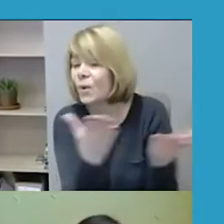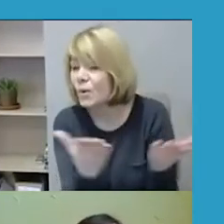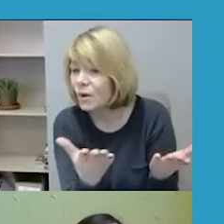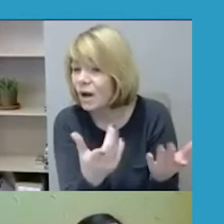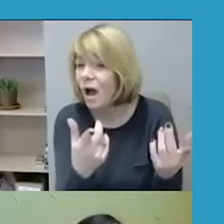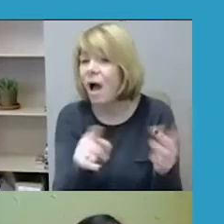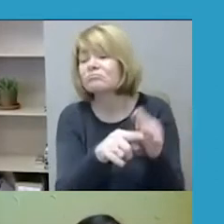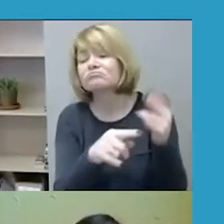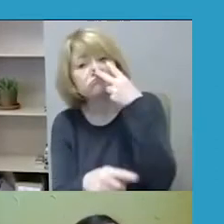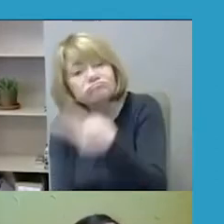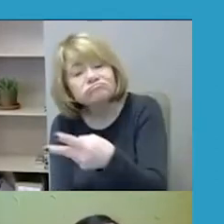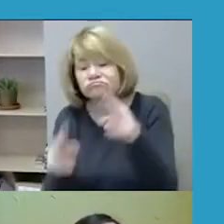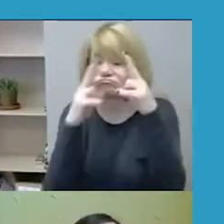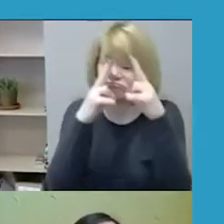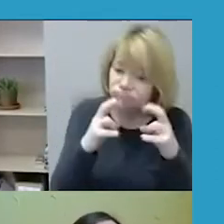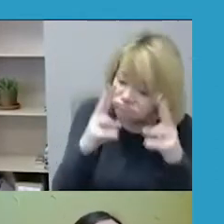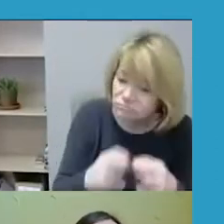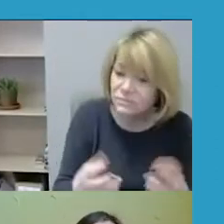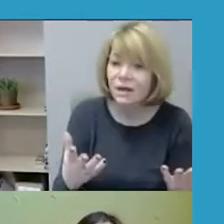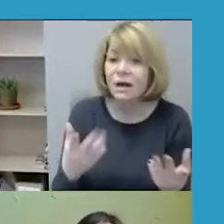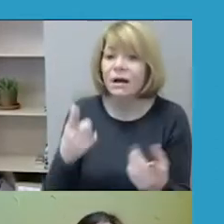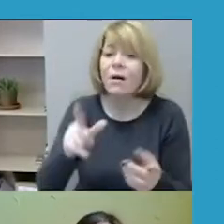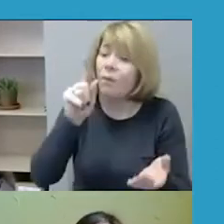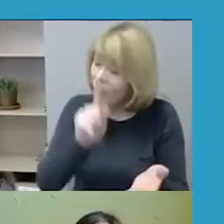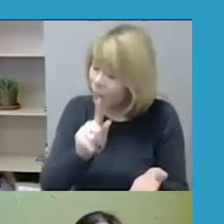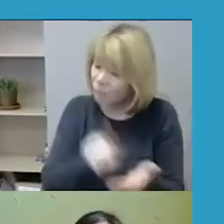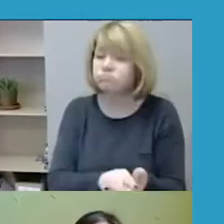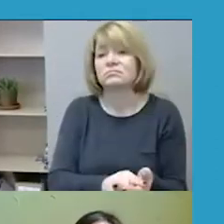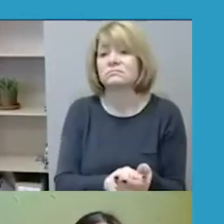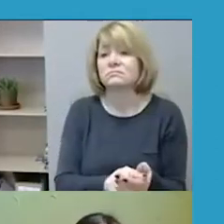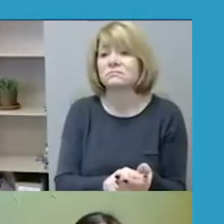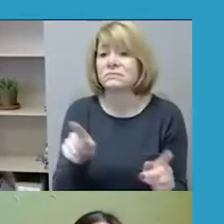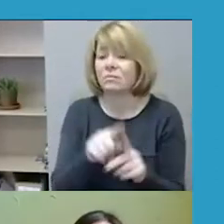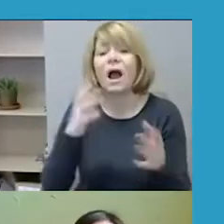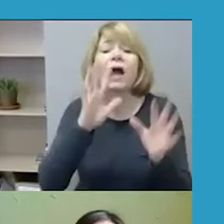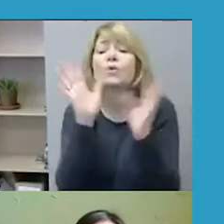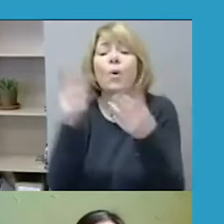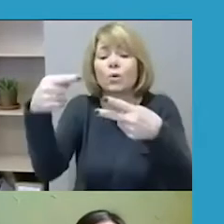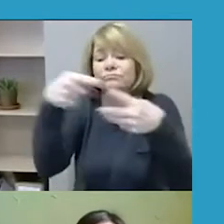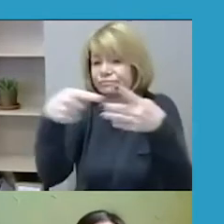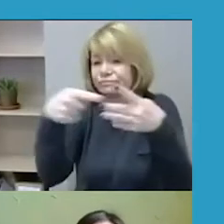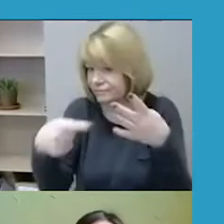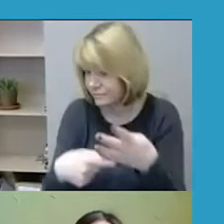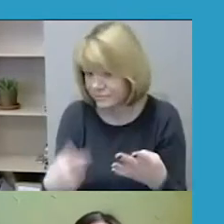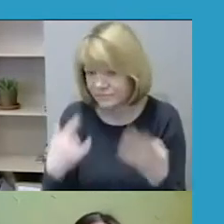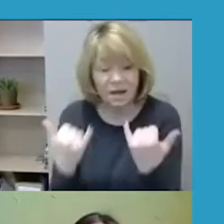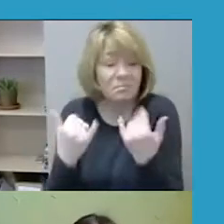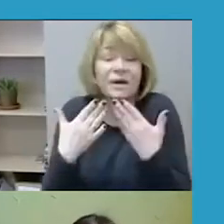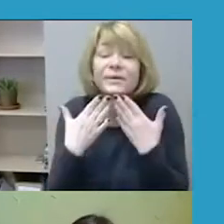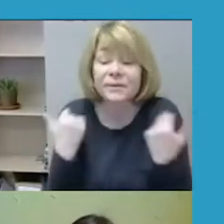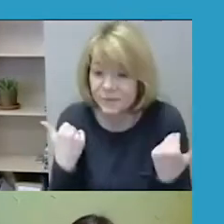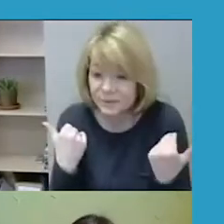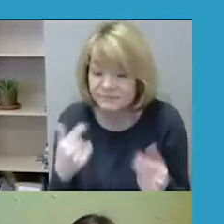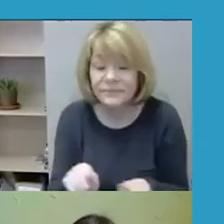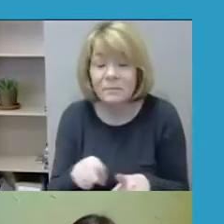reaguojant, kad pareigūnai turėtų tam tikrus kriterijus. Toliau pastebėjama, jog